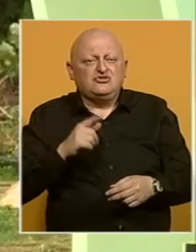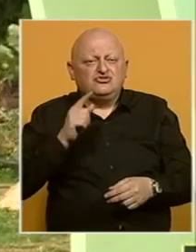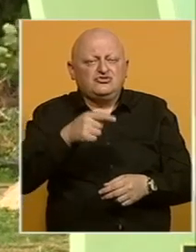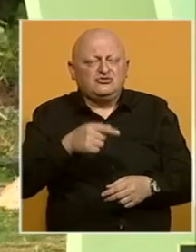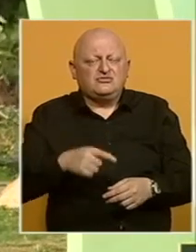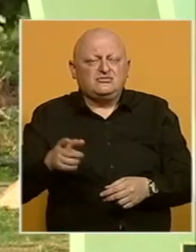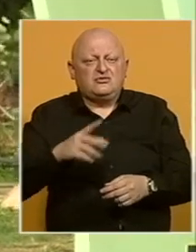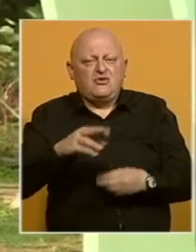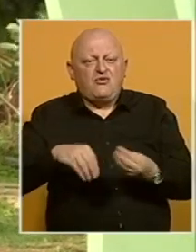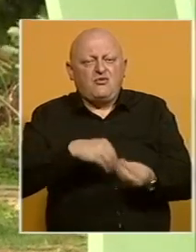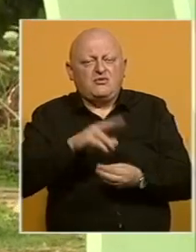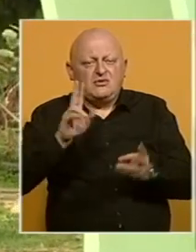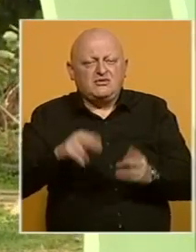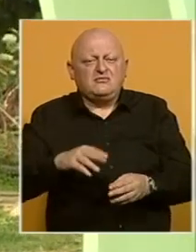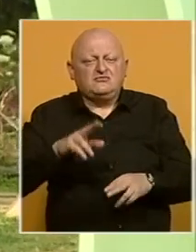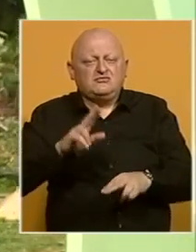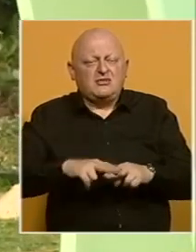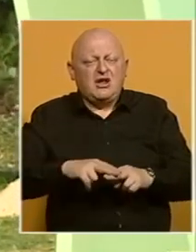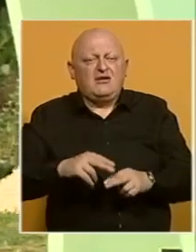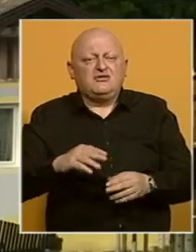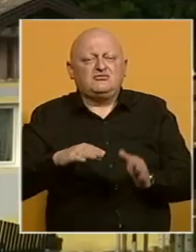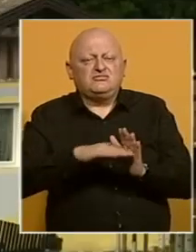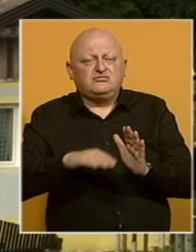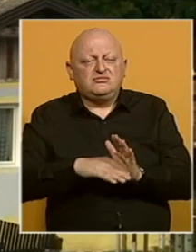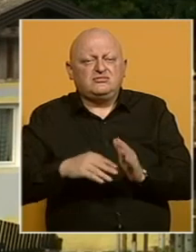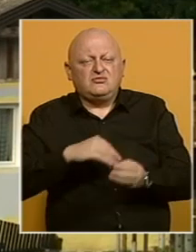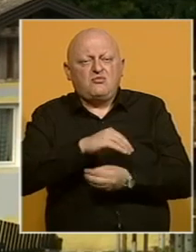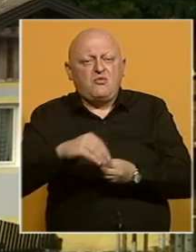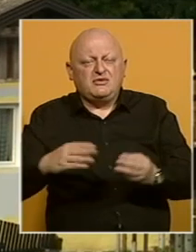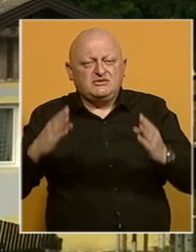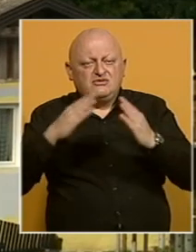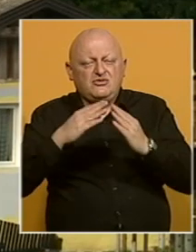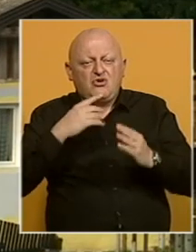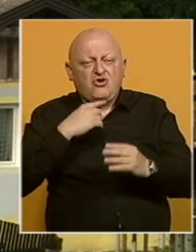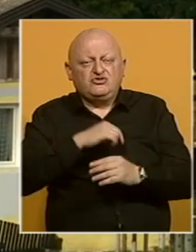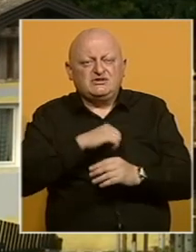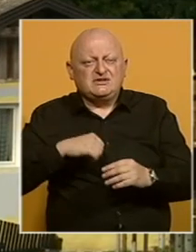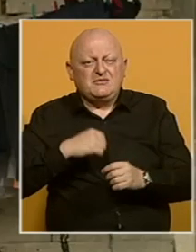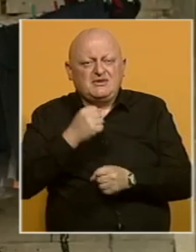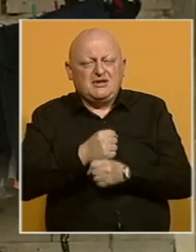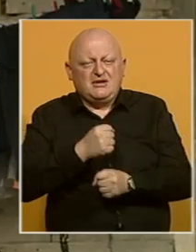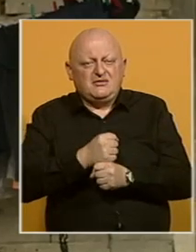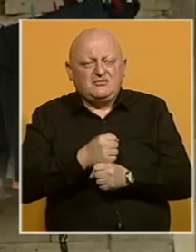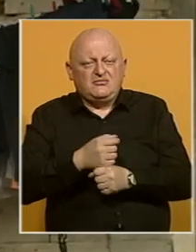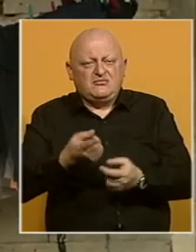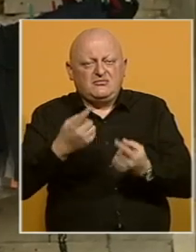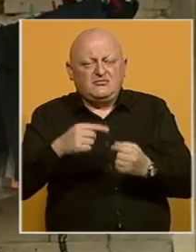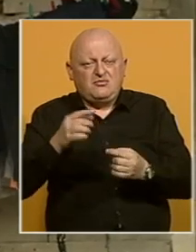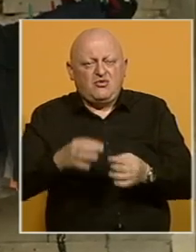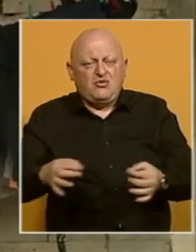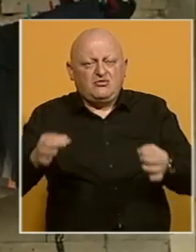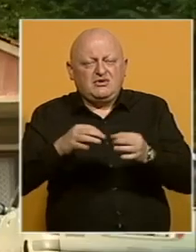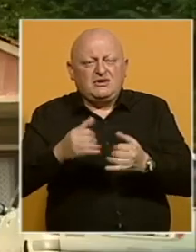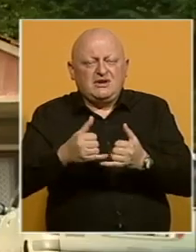Ove obitelji bi uskoro mogle ostvariti pravo na legalizaciju obiteljskih domova, koje su sami izgradili. Poseban je ovog projekt